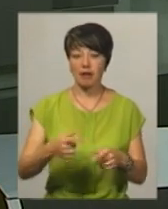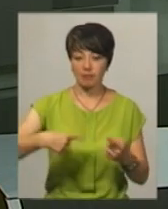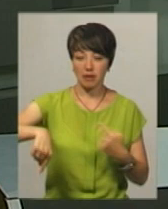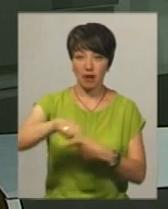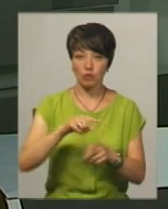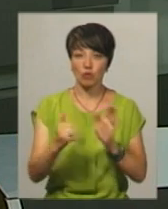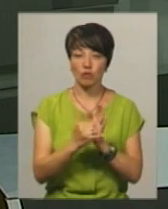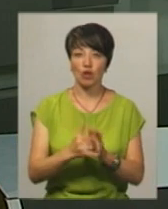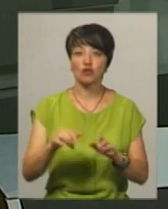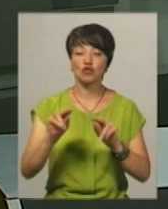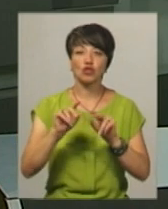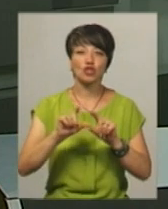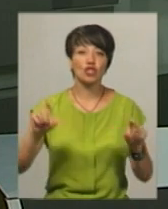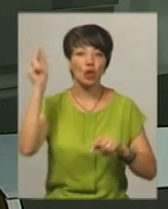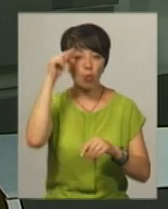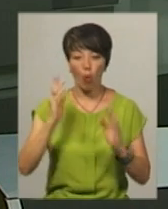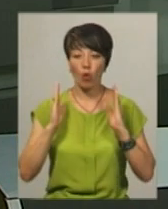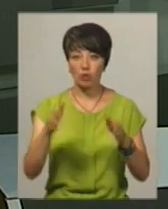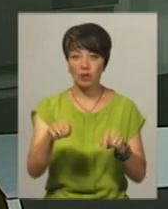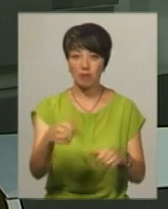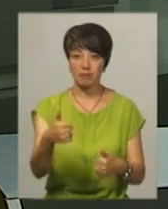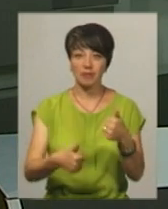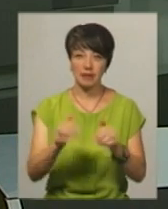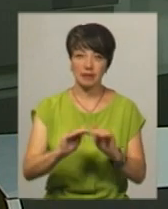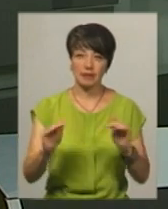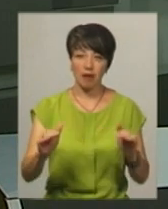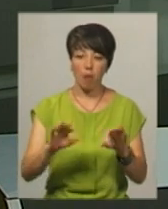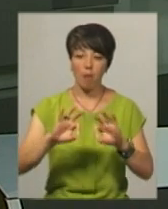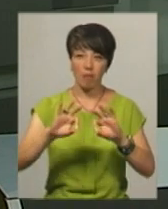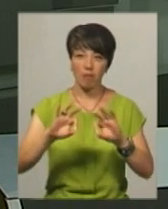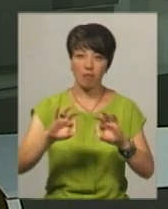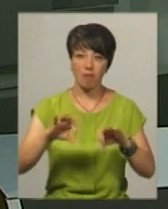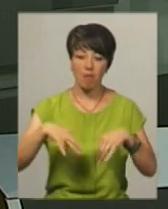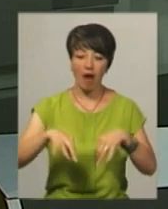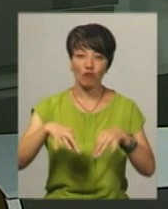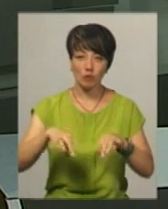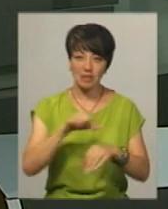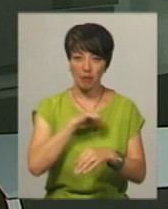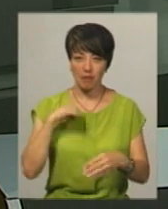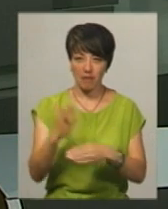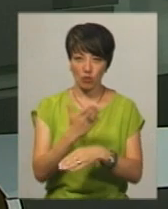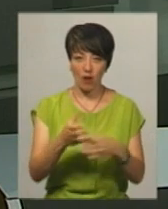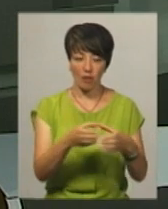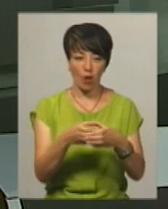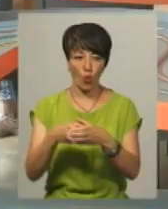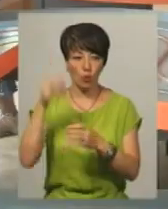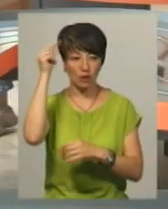встановили в шкільному коридорі, і школярі влаштовують там перегони моделей автівок, які самі виготовляють на гуртках.